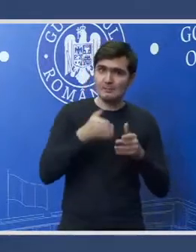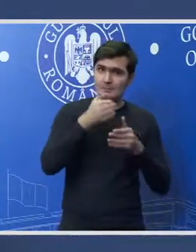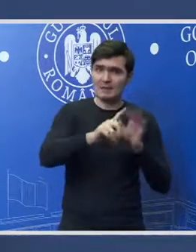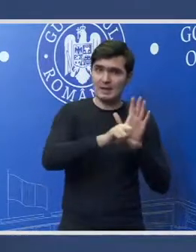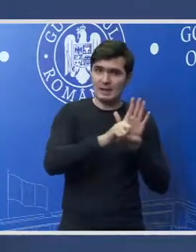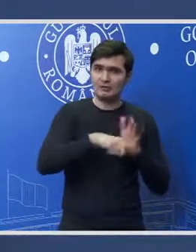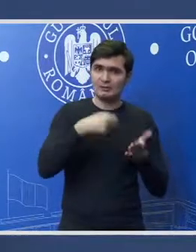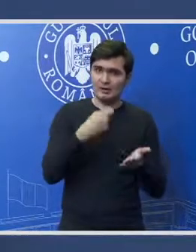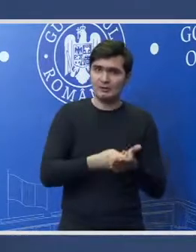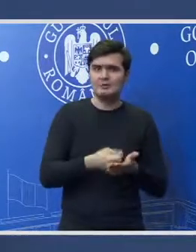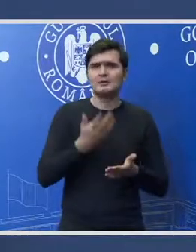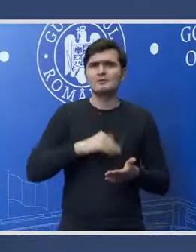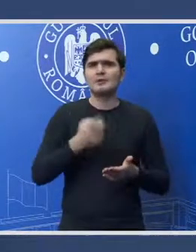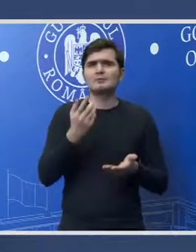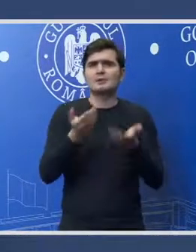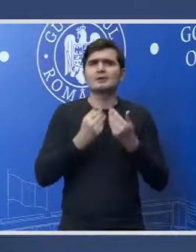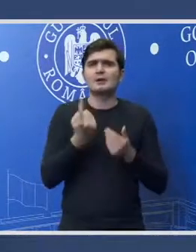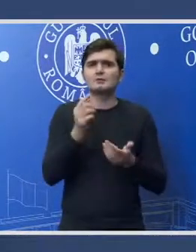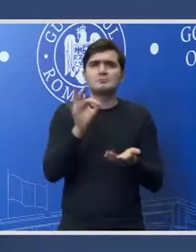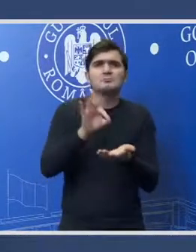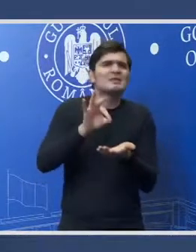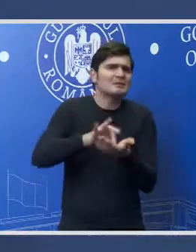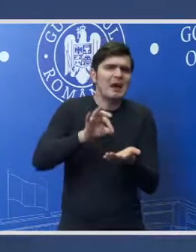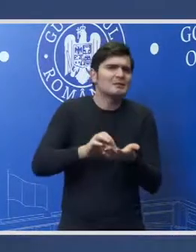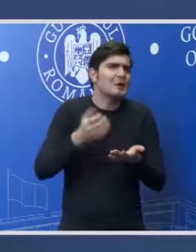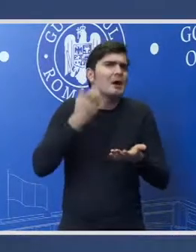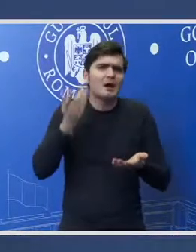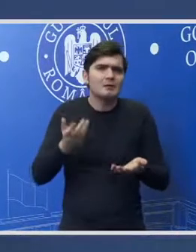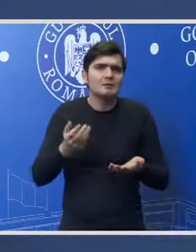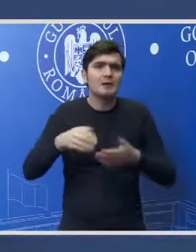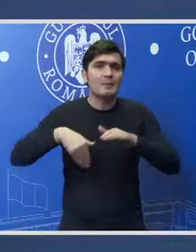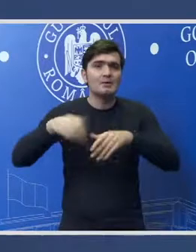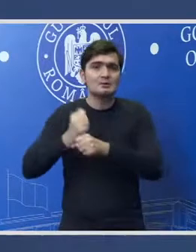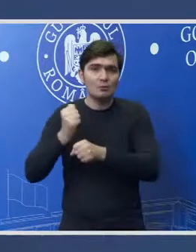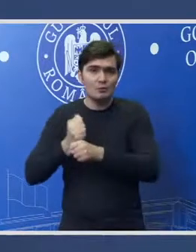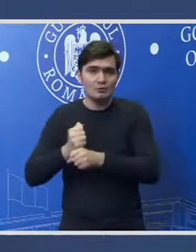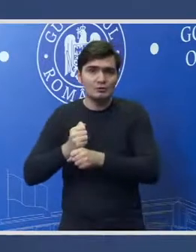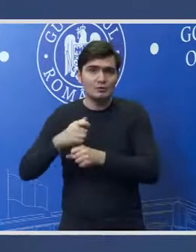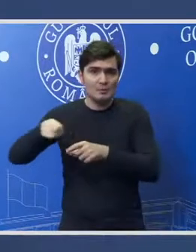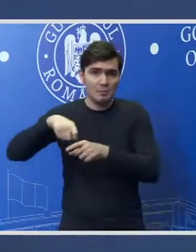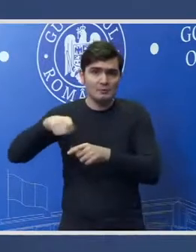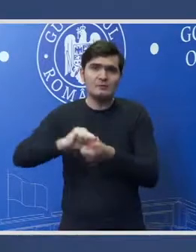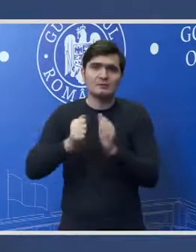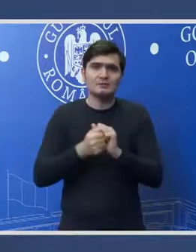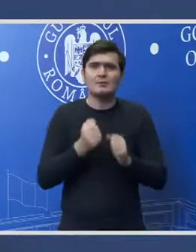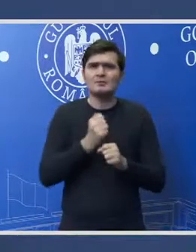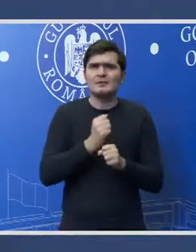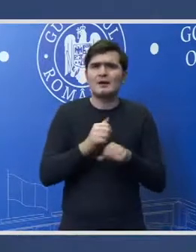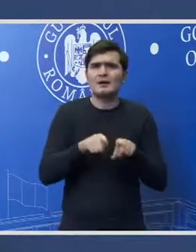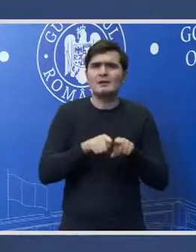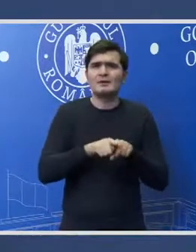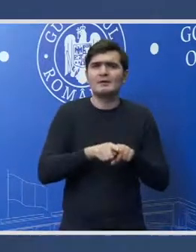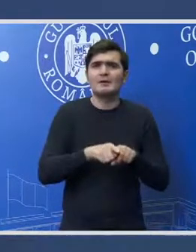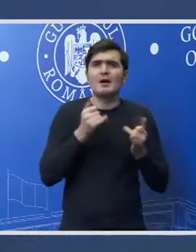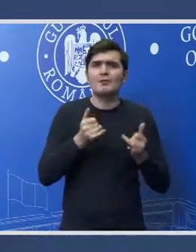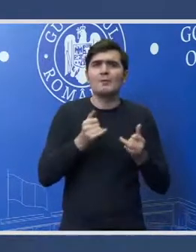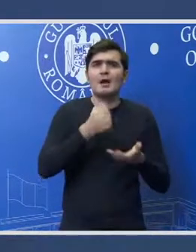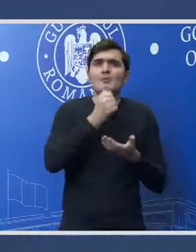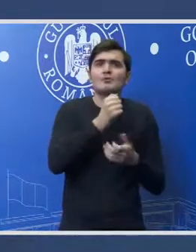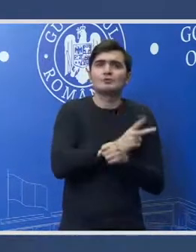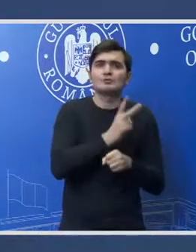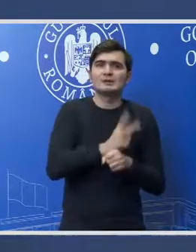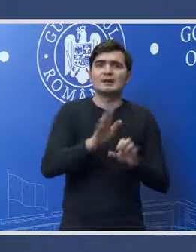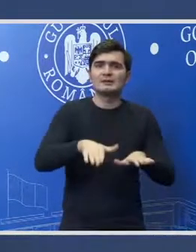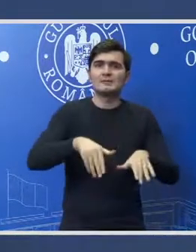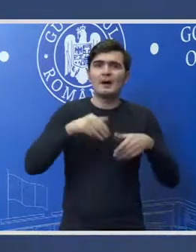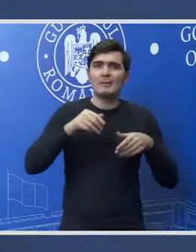salarizării și aș vrea un termen aici dacă ne puteți da la Ministerul Muncii sau se fac efectiv amendamente acum la bugetul de stat în